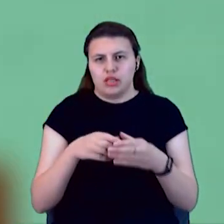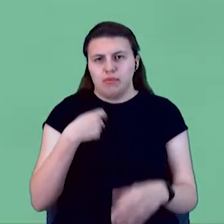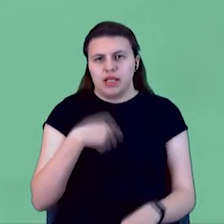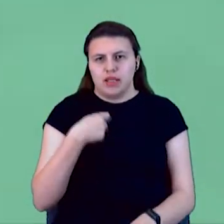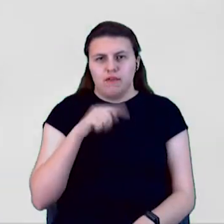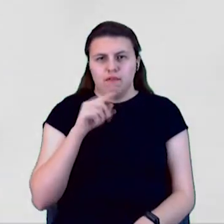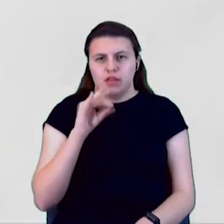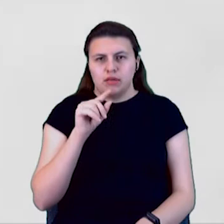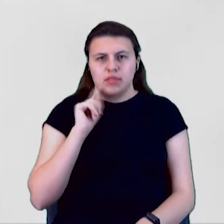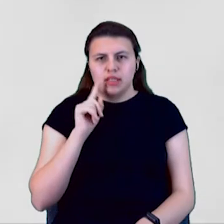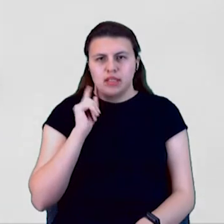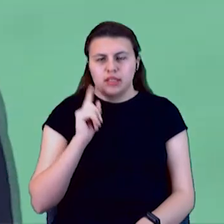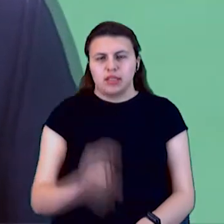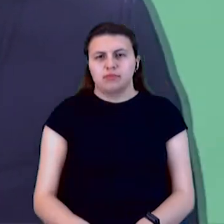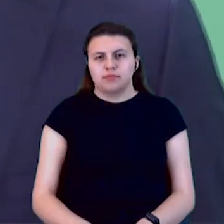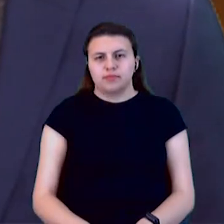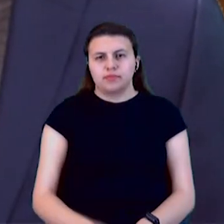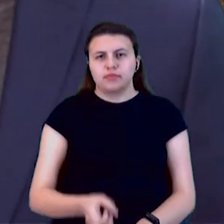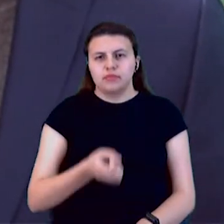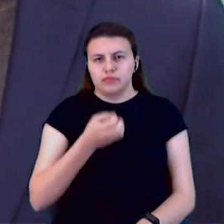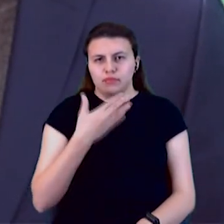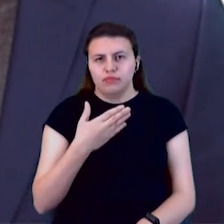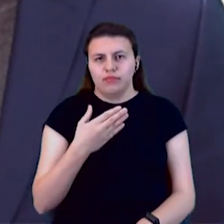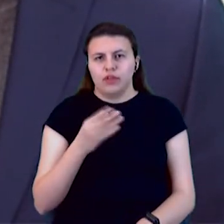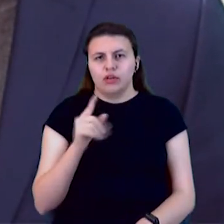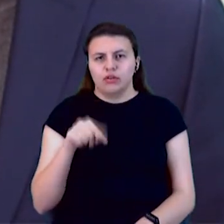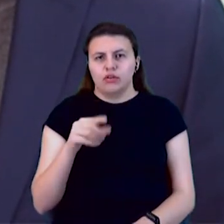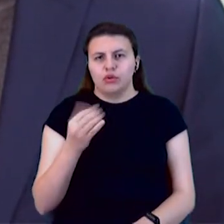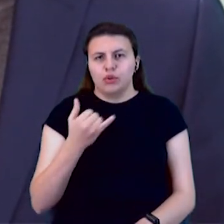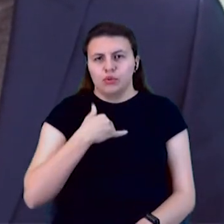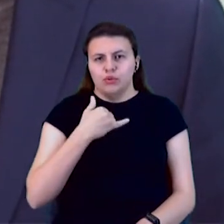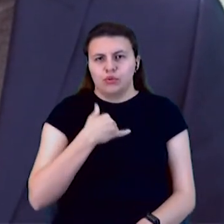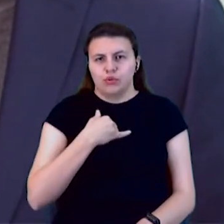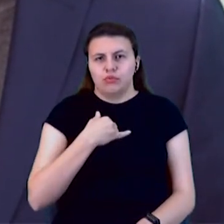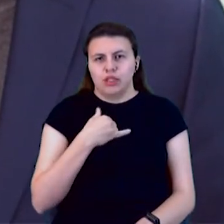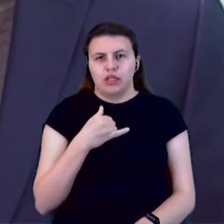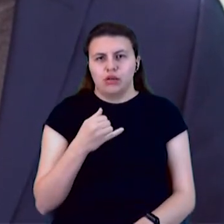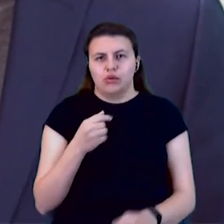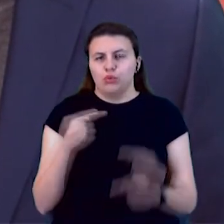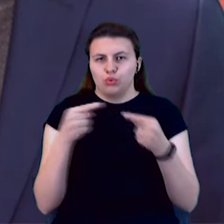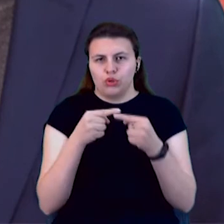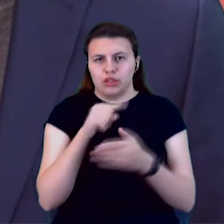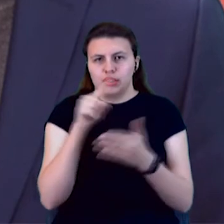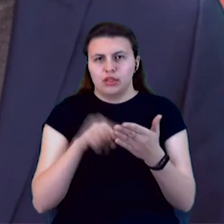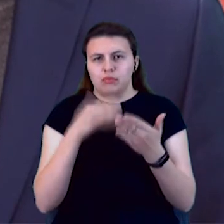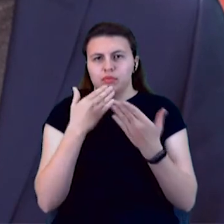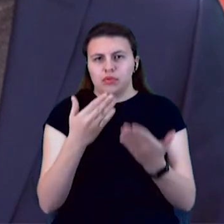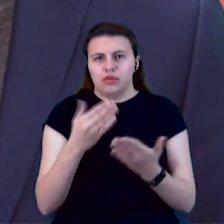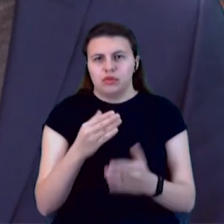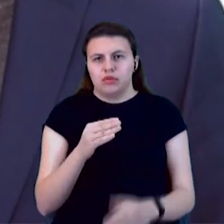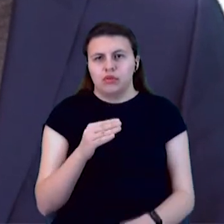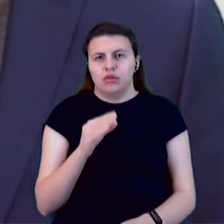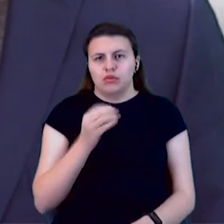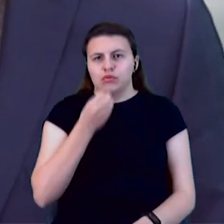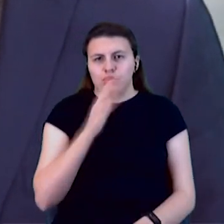Добре, дивіться, тоді в мене до вас уточнююче запитання. Ви встигли за 30 секунд. Ви говорите, ну окей, міняються президенти,